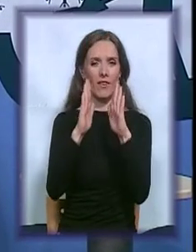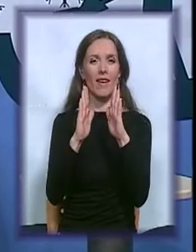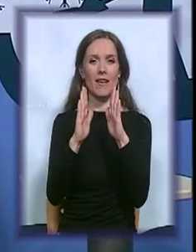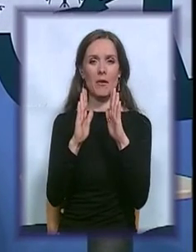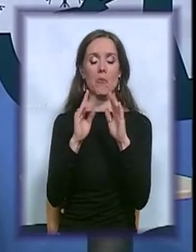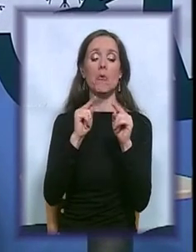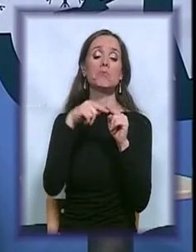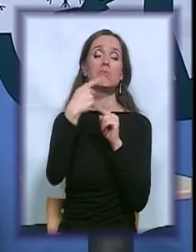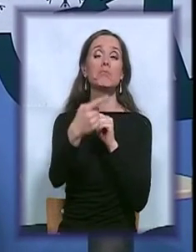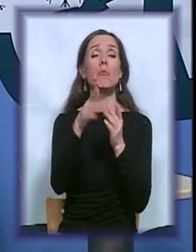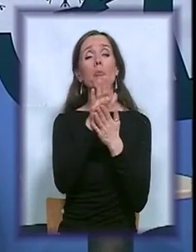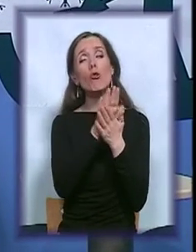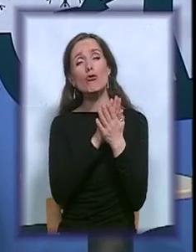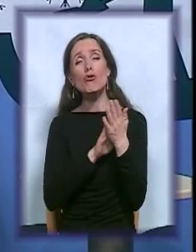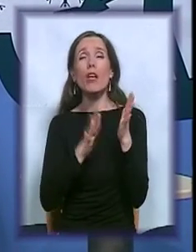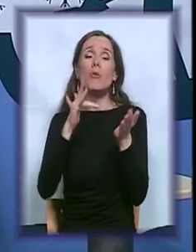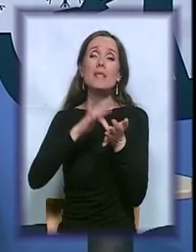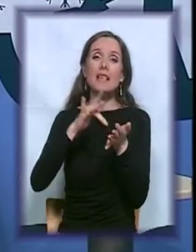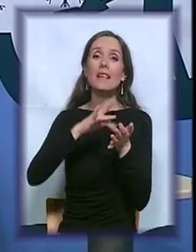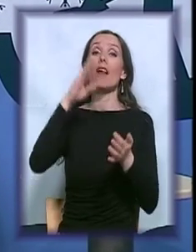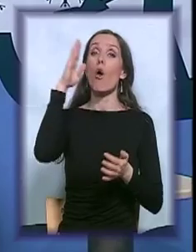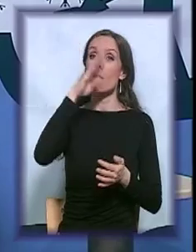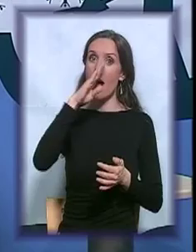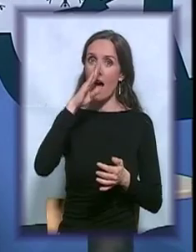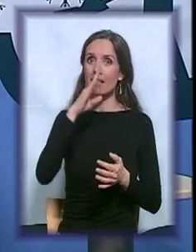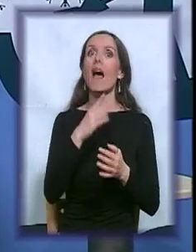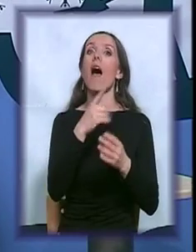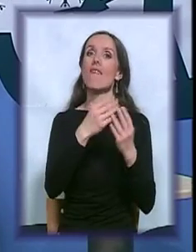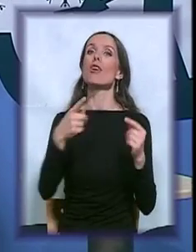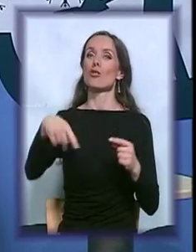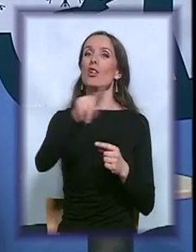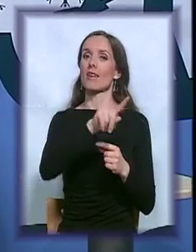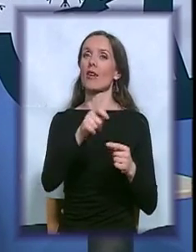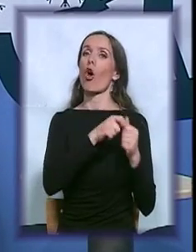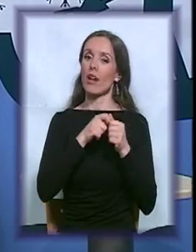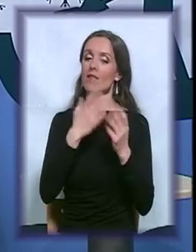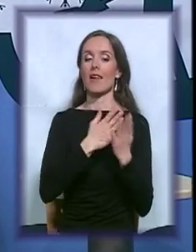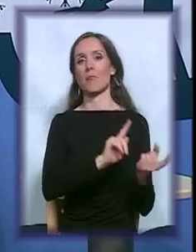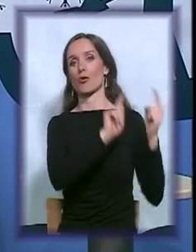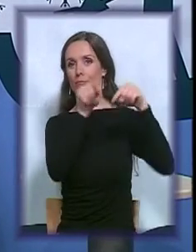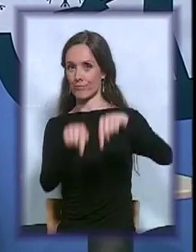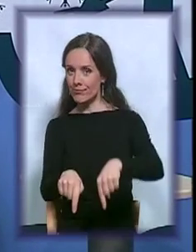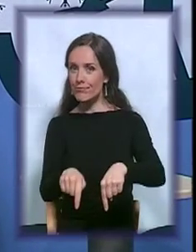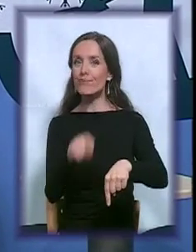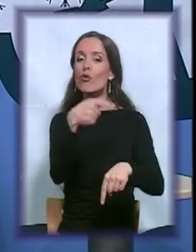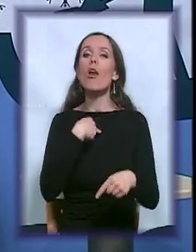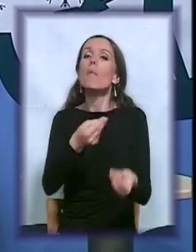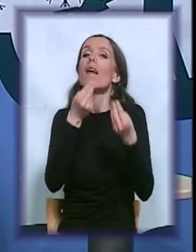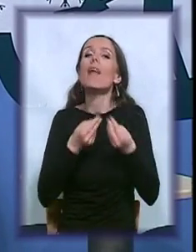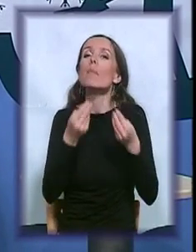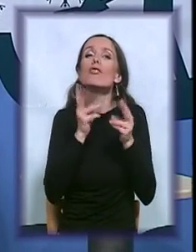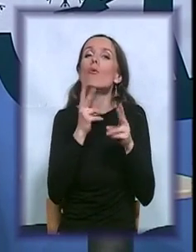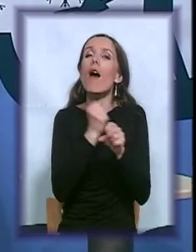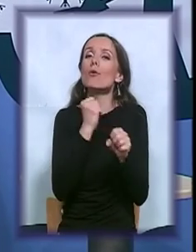početkom, možda i sredinom marta, veći deo tih organizacija će biti ovde i pričati o tome kako su tu inkluziju